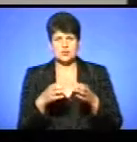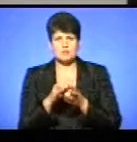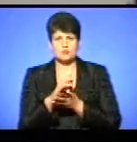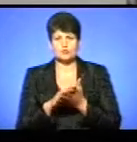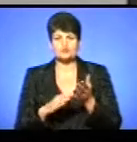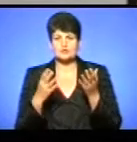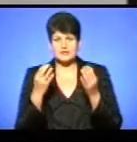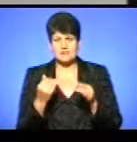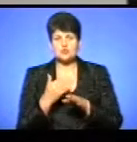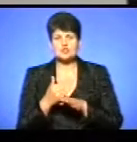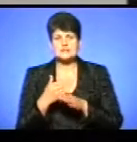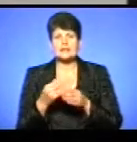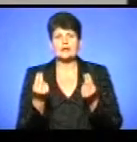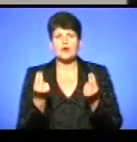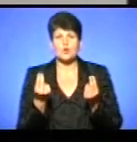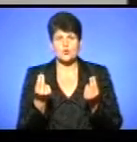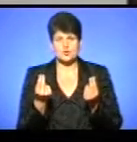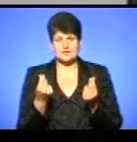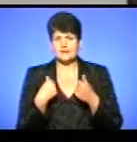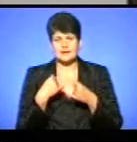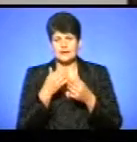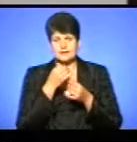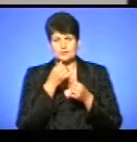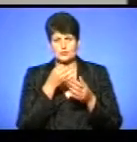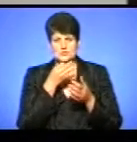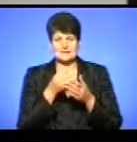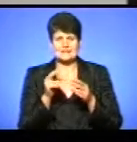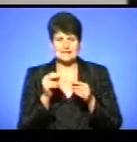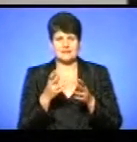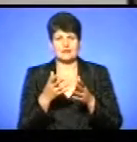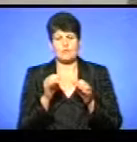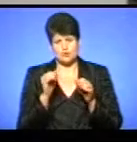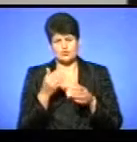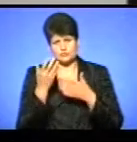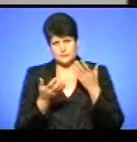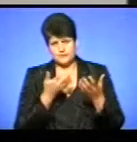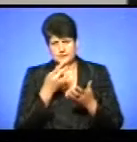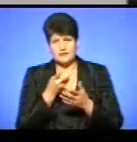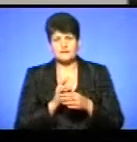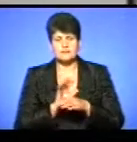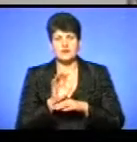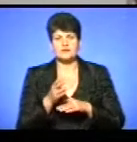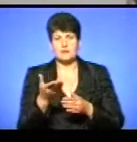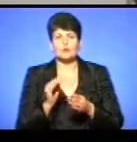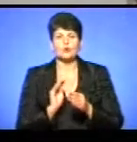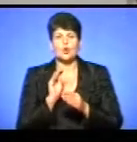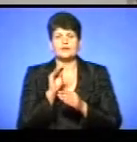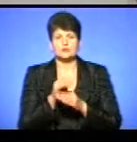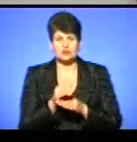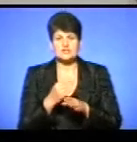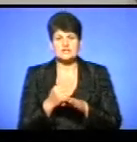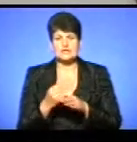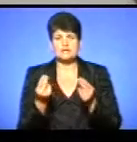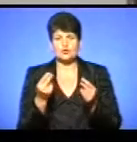Тому що частина грошей, я не маю цифр, можу підняти ці цифри і надіслати вам додатково, частина